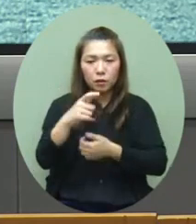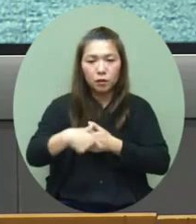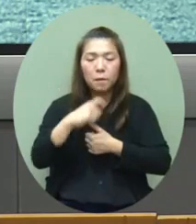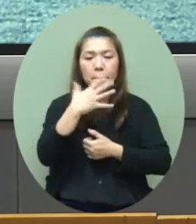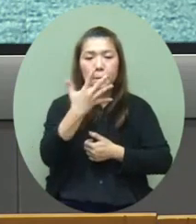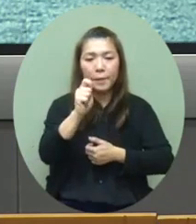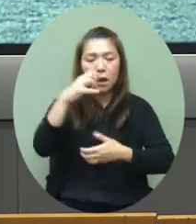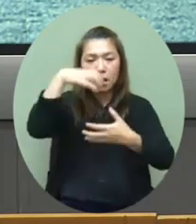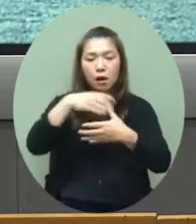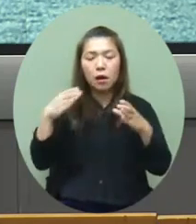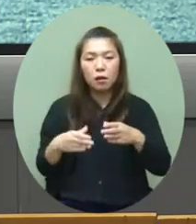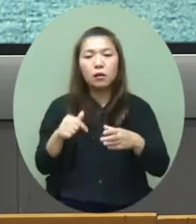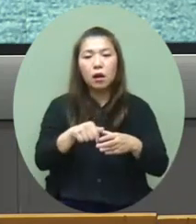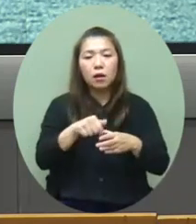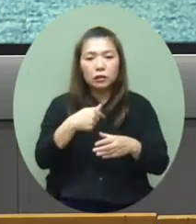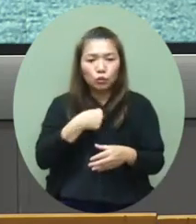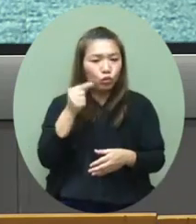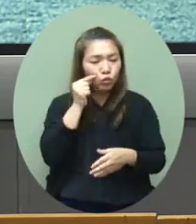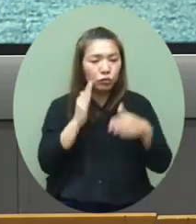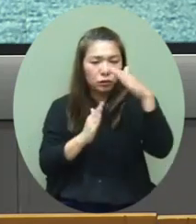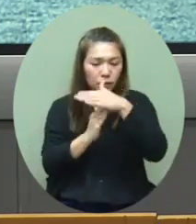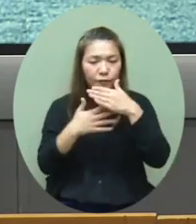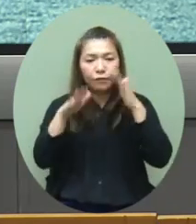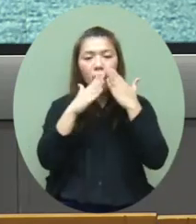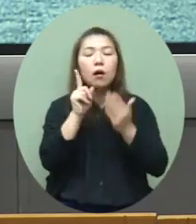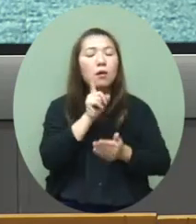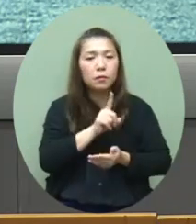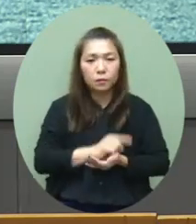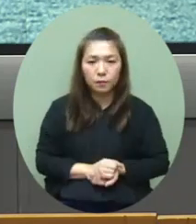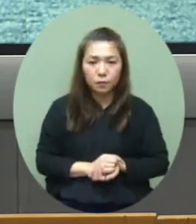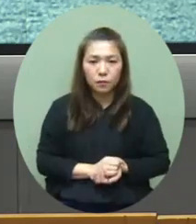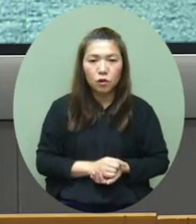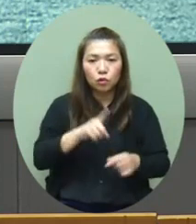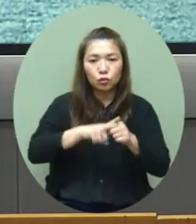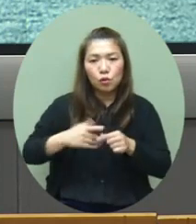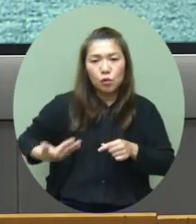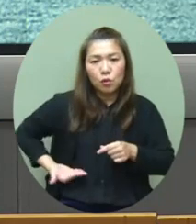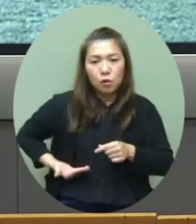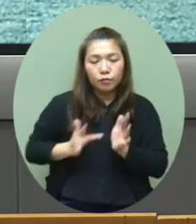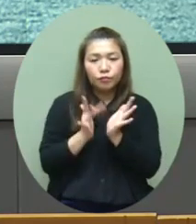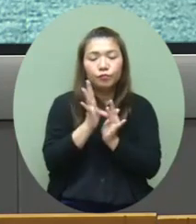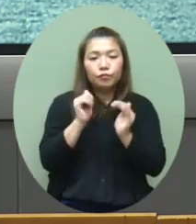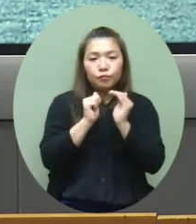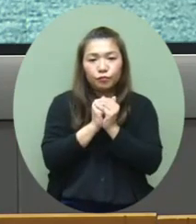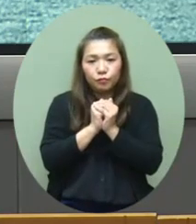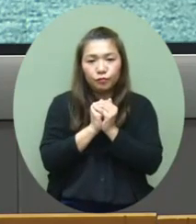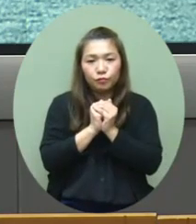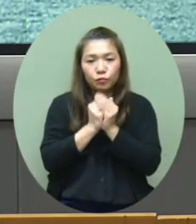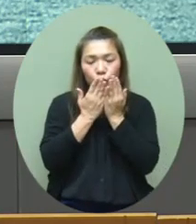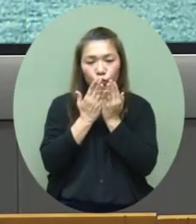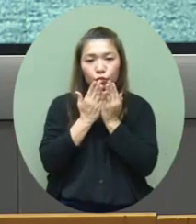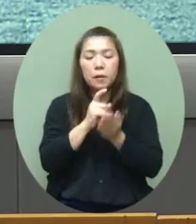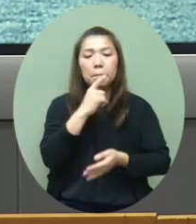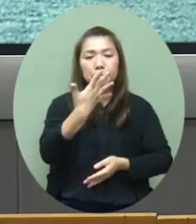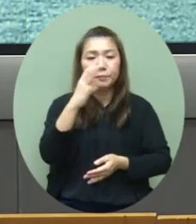5A班这班都需要停课一个星期中华基督教会燕京书院就是有